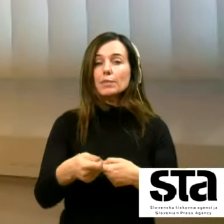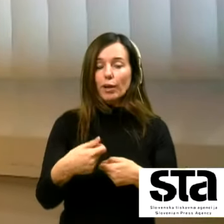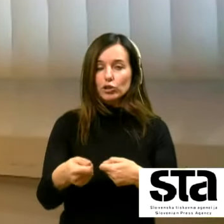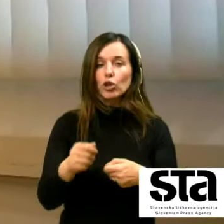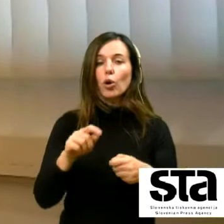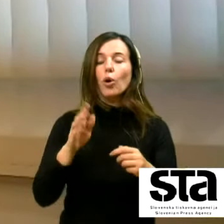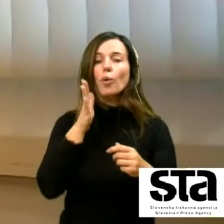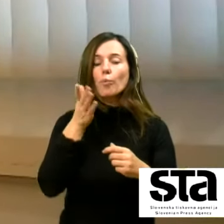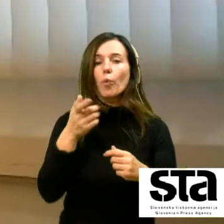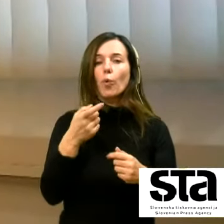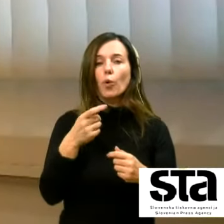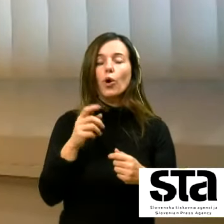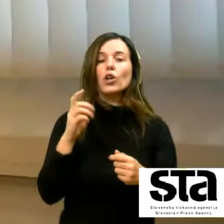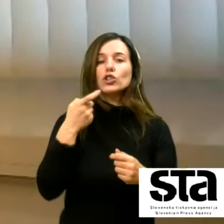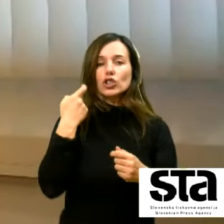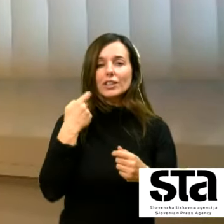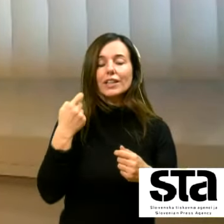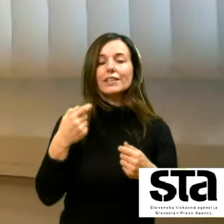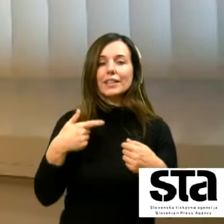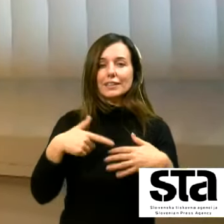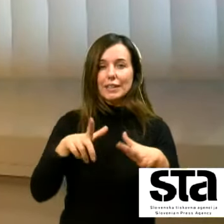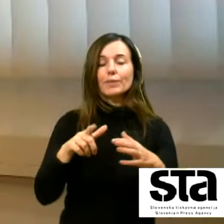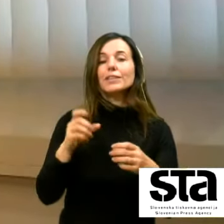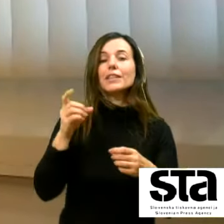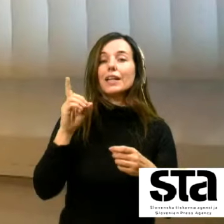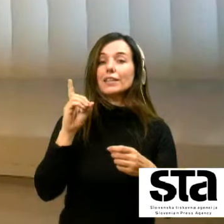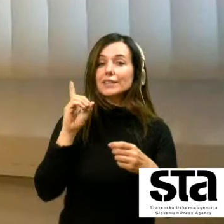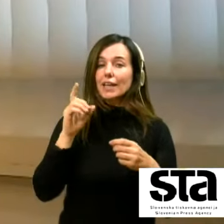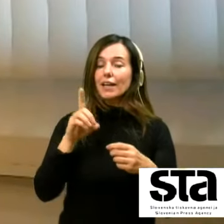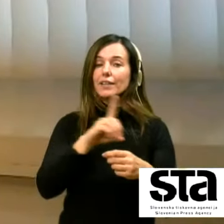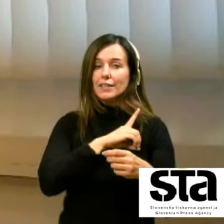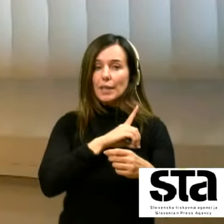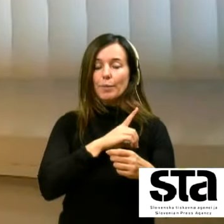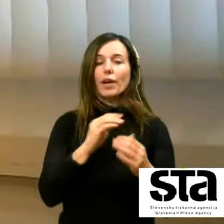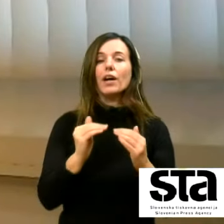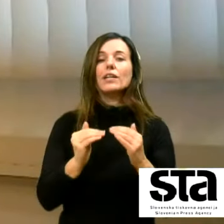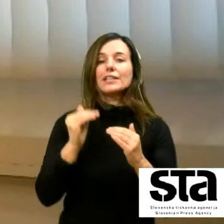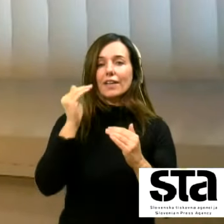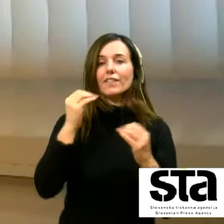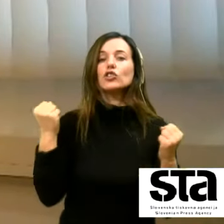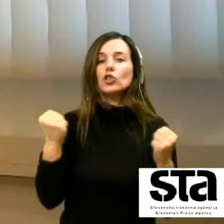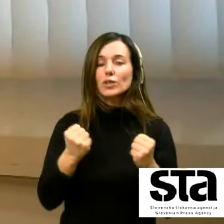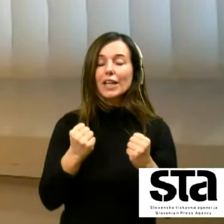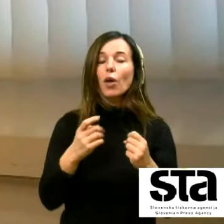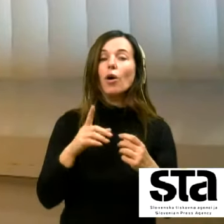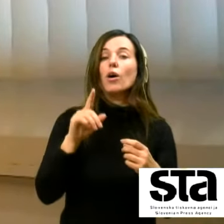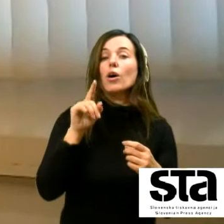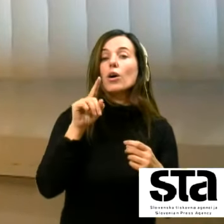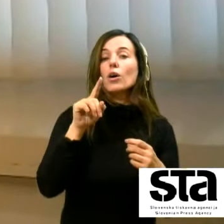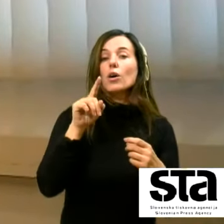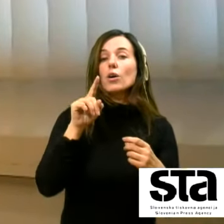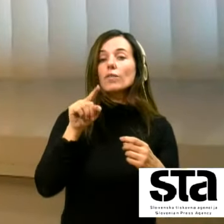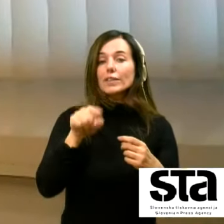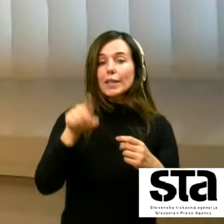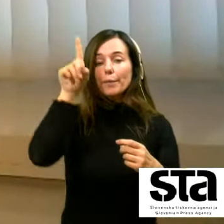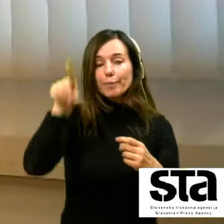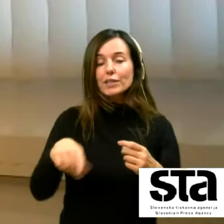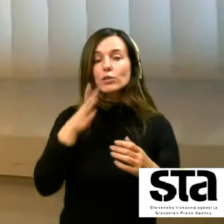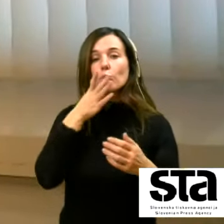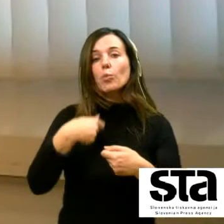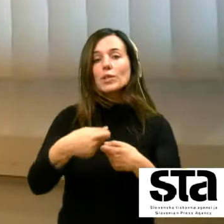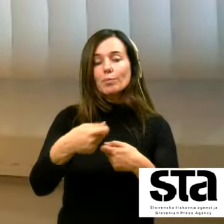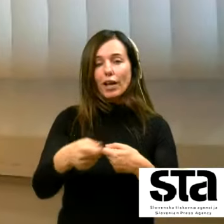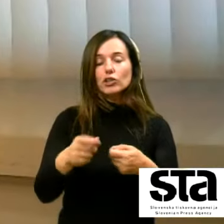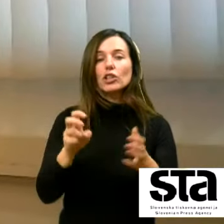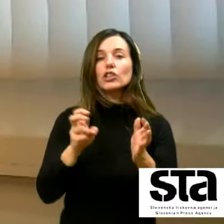četrtak 17. decembra vz. krepčakanje na delo karanteno in višo silo ampak bomo v tem mestu izplačevali